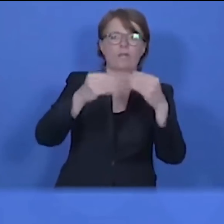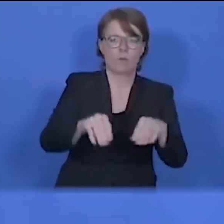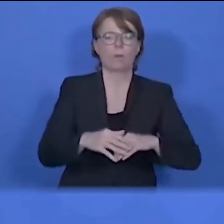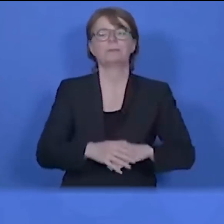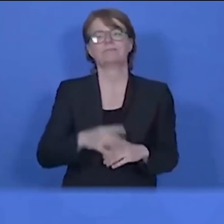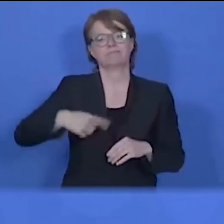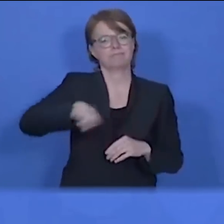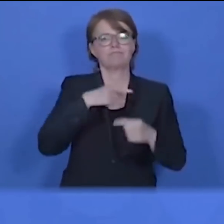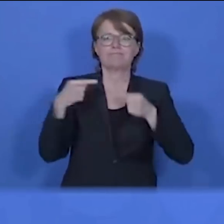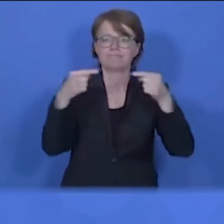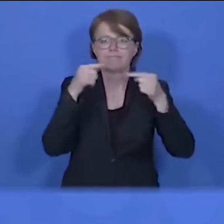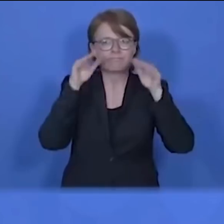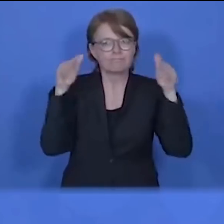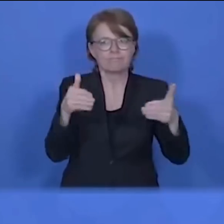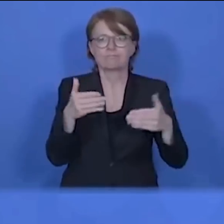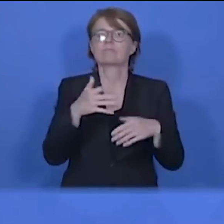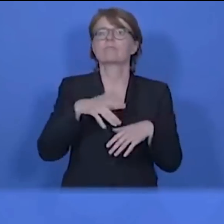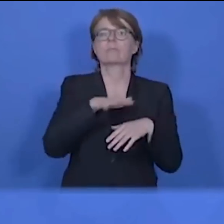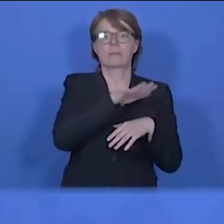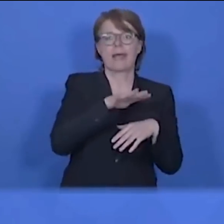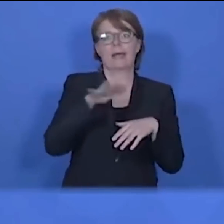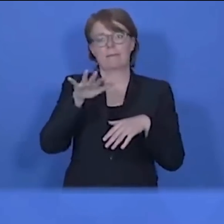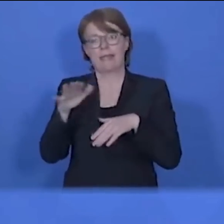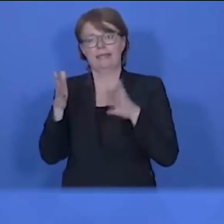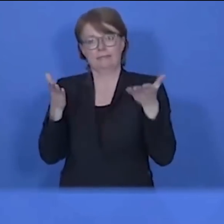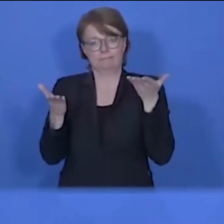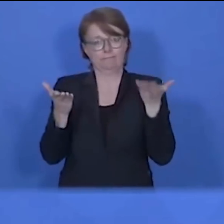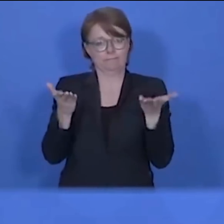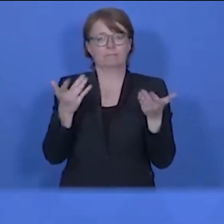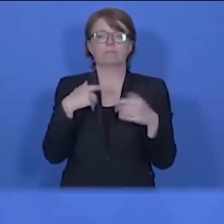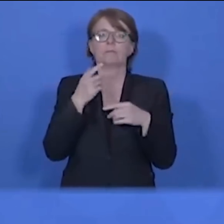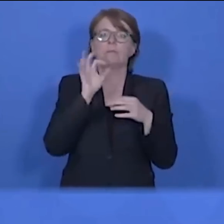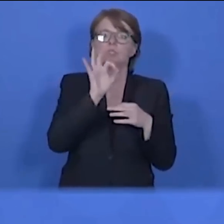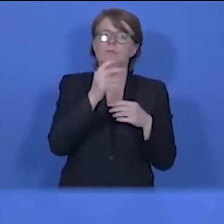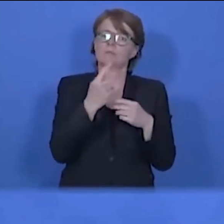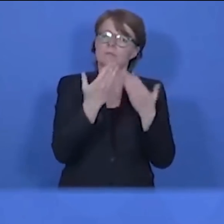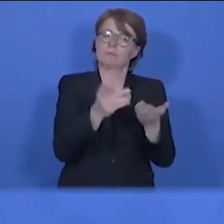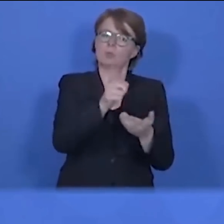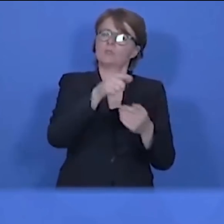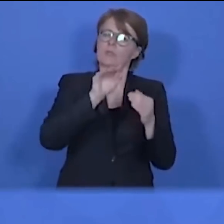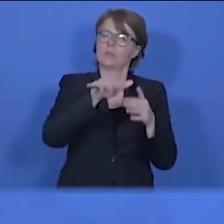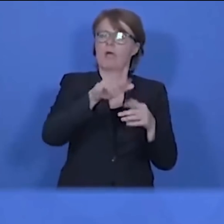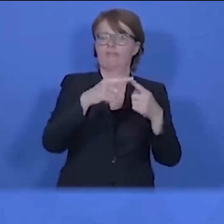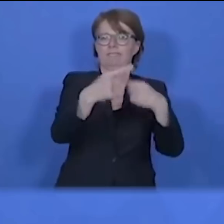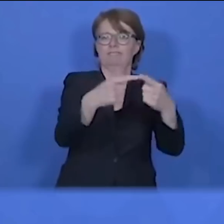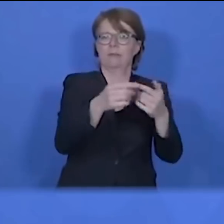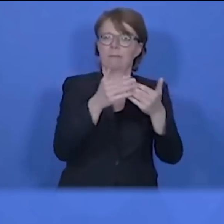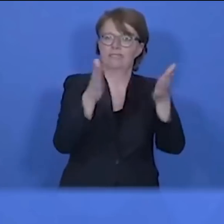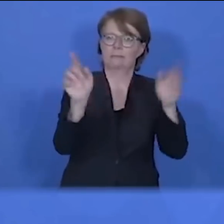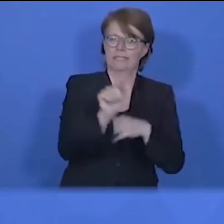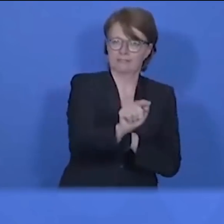wir haben darüber gesprochen, dass wir natürlich auch anderen Branchen Perspektiven geben sollten. Und deshalb werden die